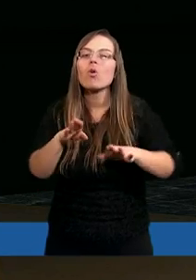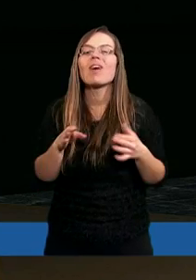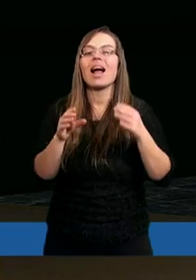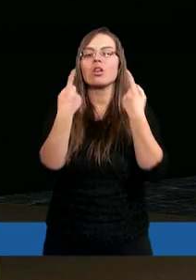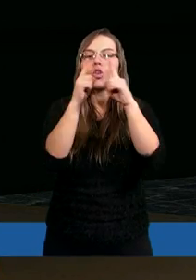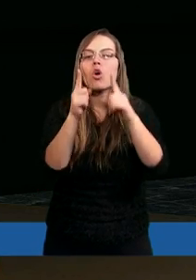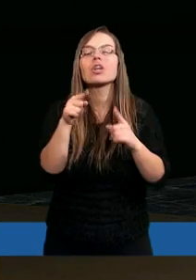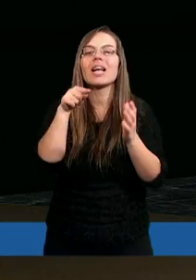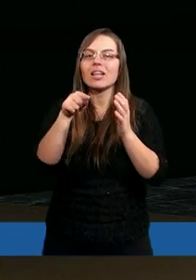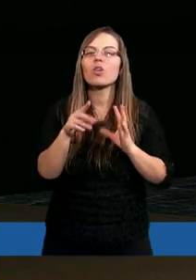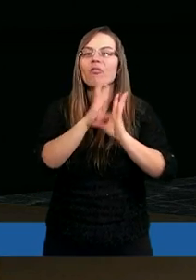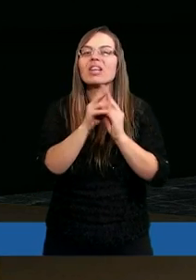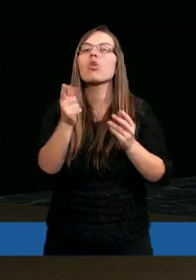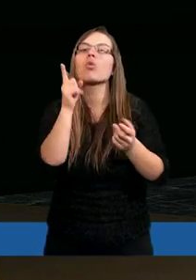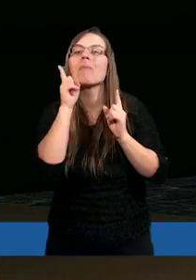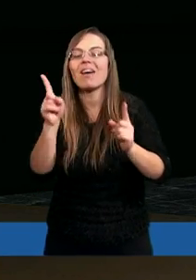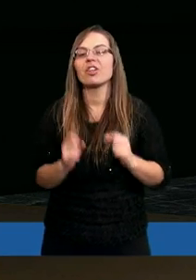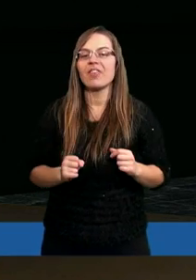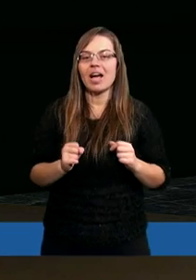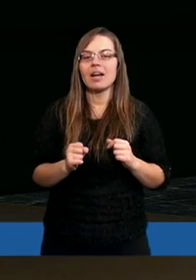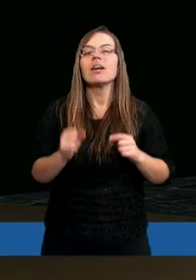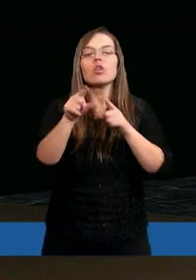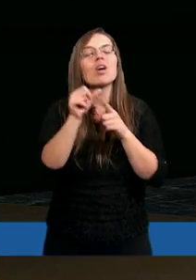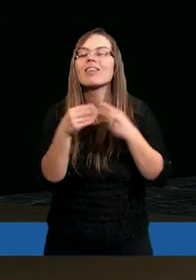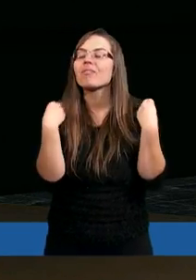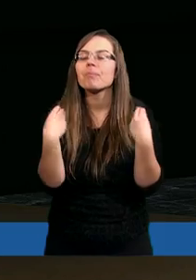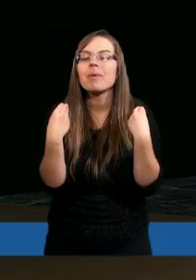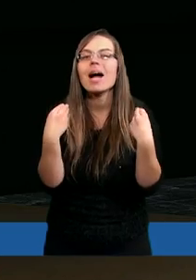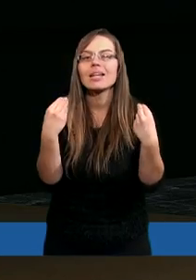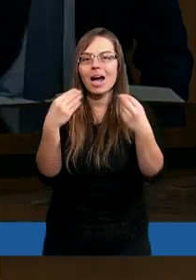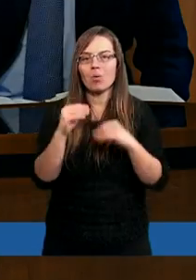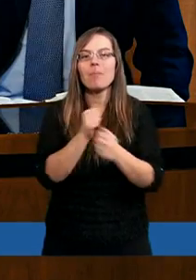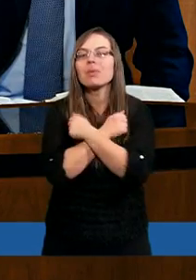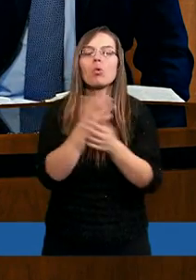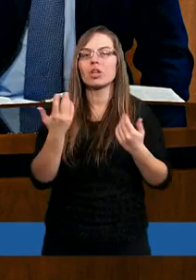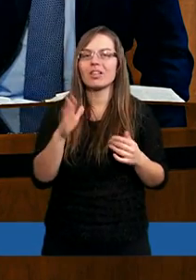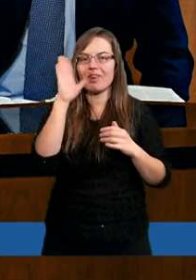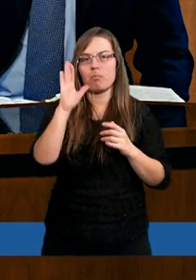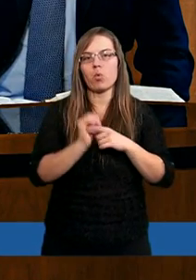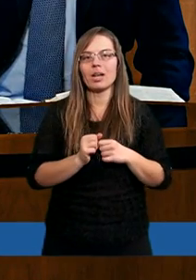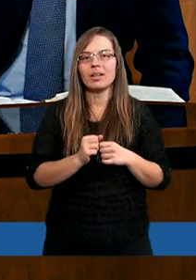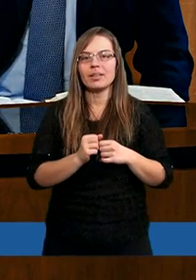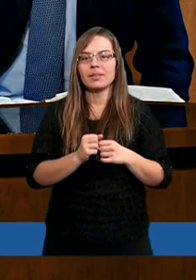Pozwala wytworzyć ponownie społeczność z Bogiem. To jest wspaniałe, ponieważ ludzkość to utraciła